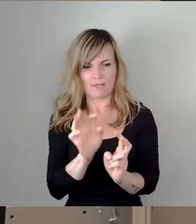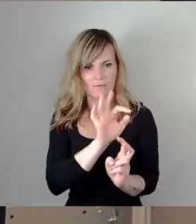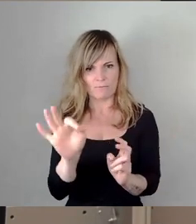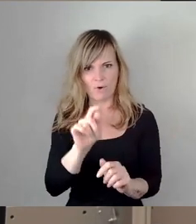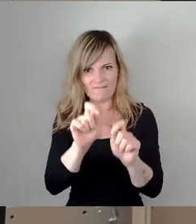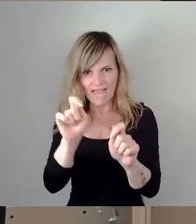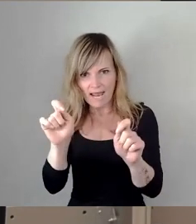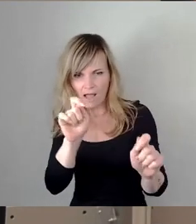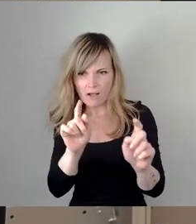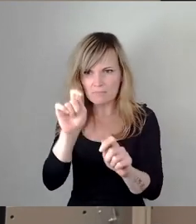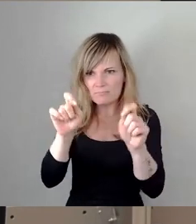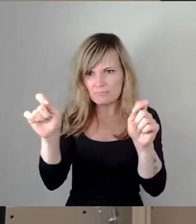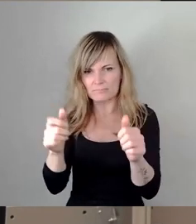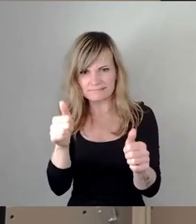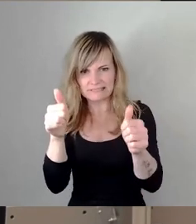zu treten.